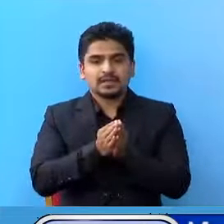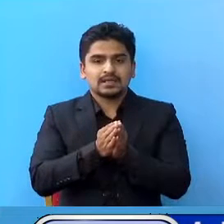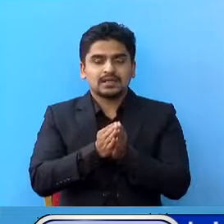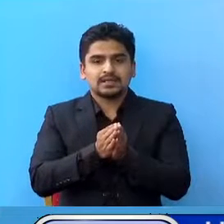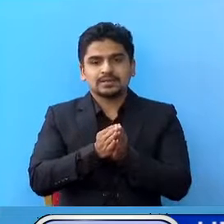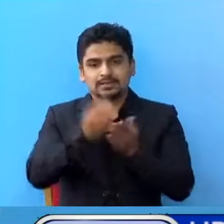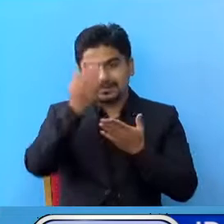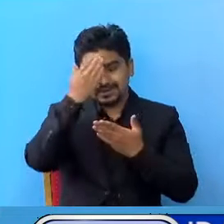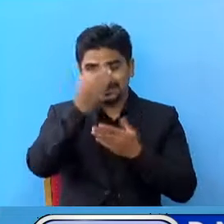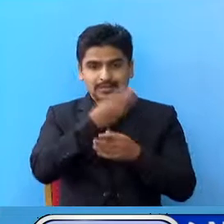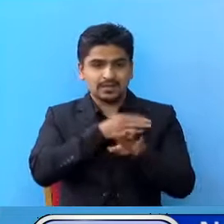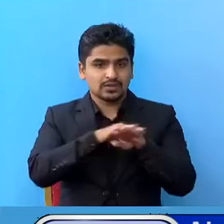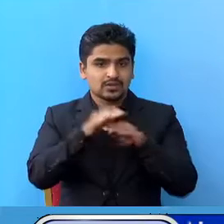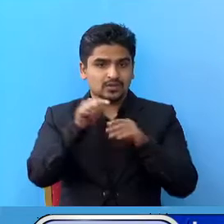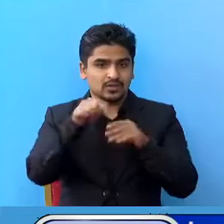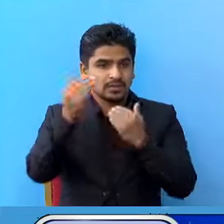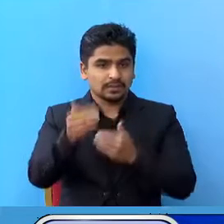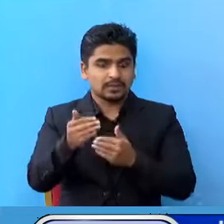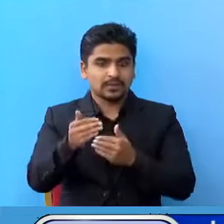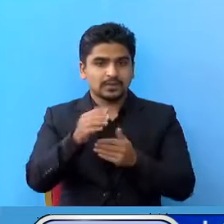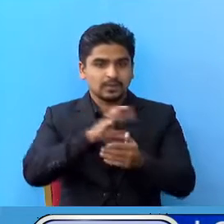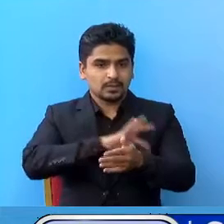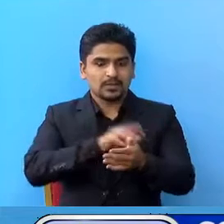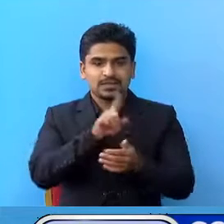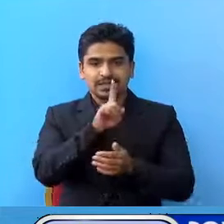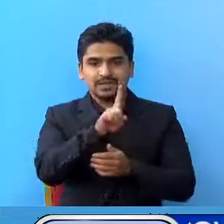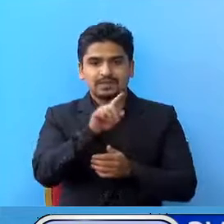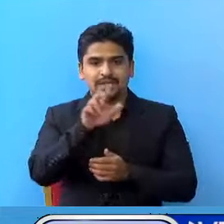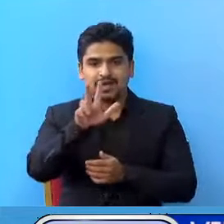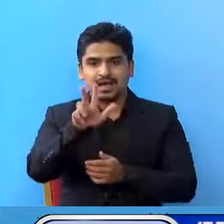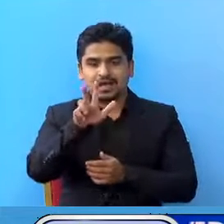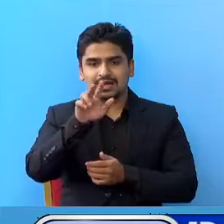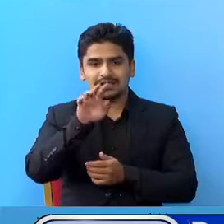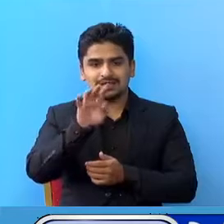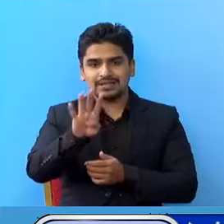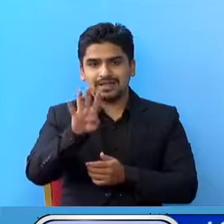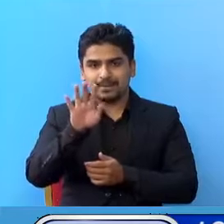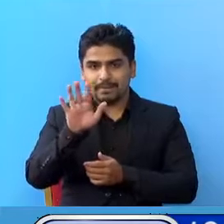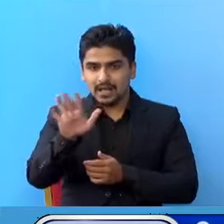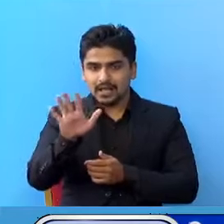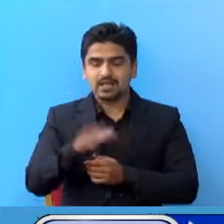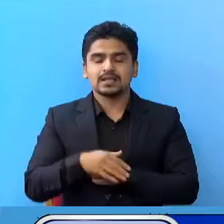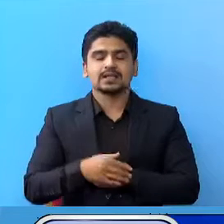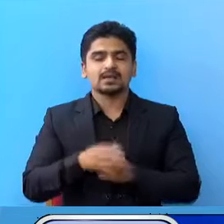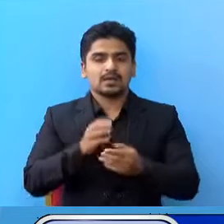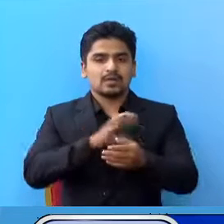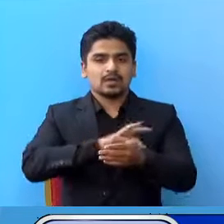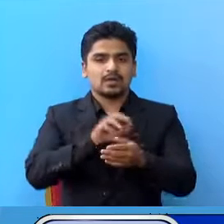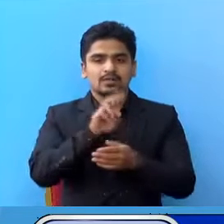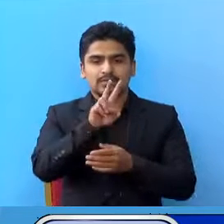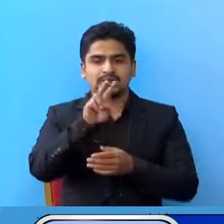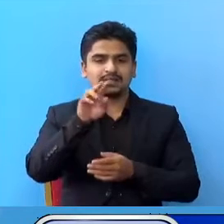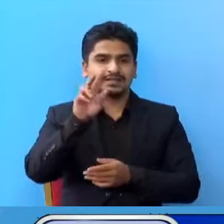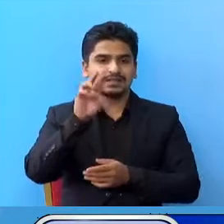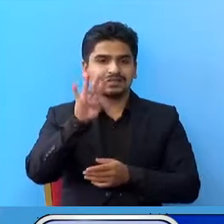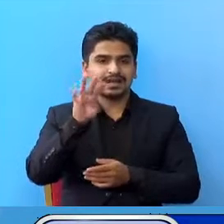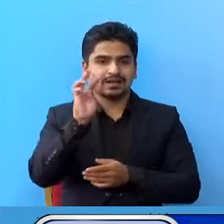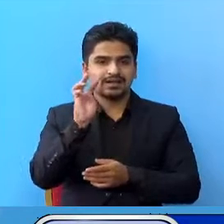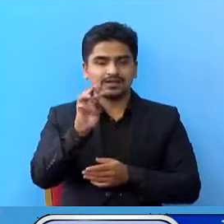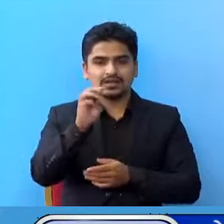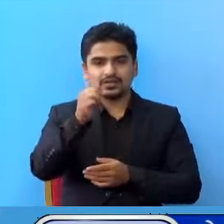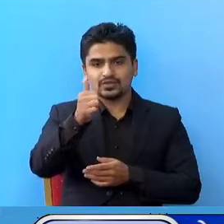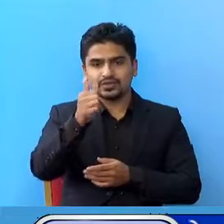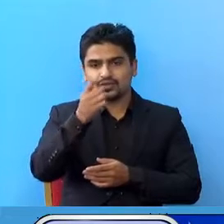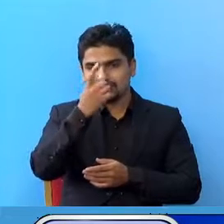उन्हों अरुको संख्या प्रदेश एक मां 45 प्रदेश दुई मां 4636